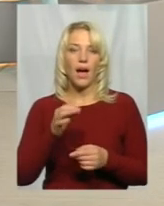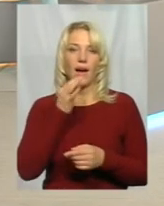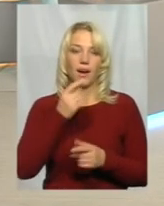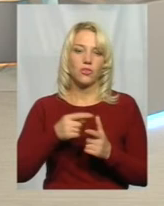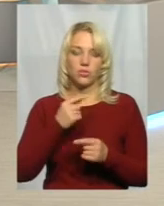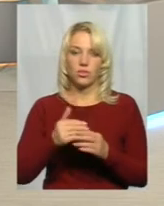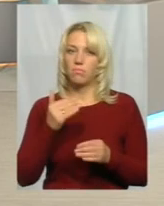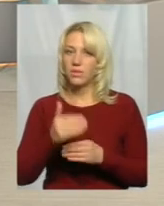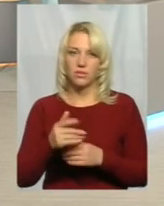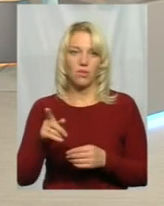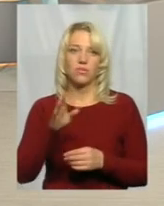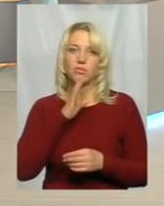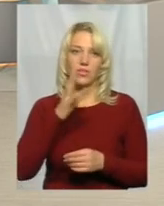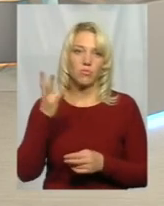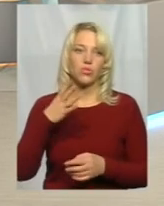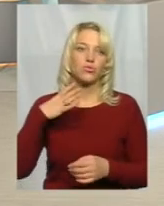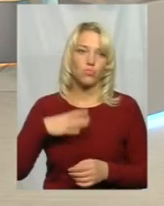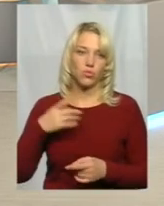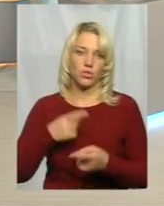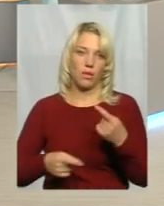змушена повернутися.